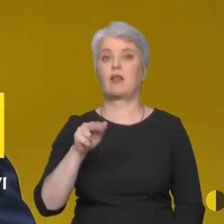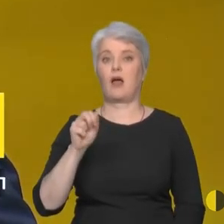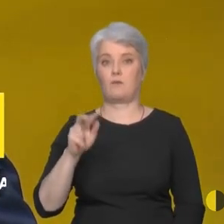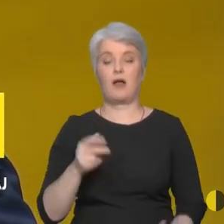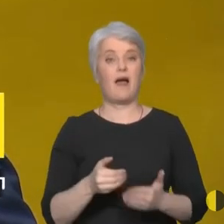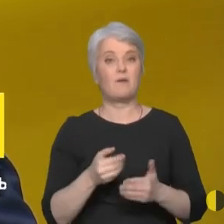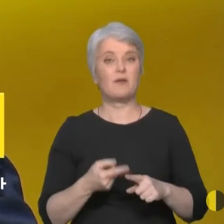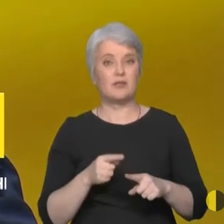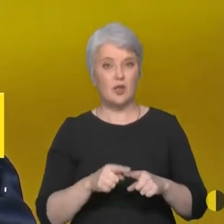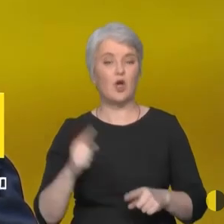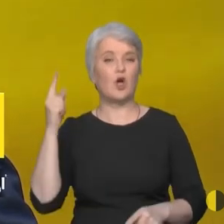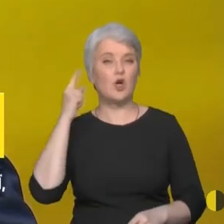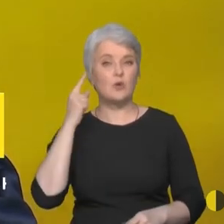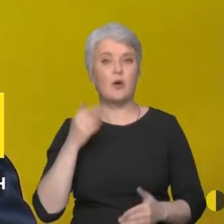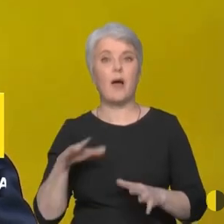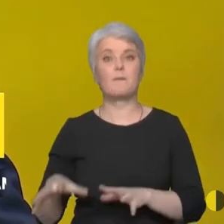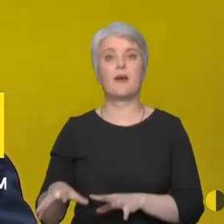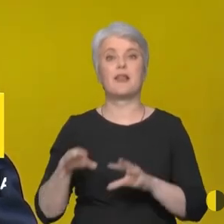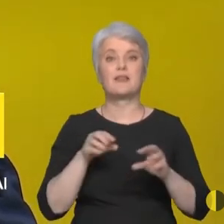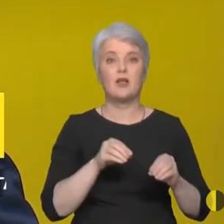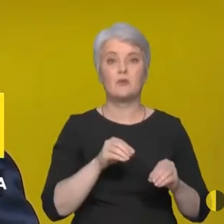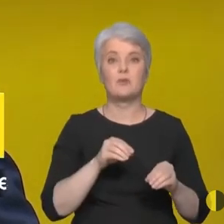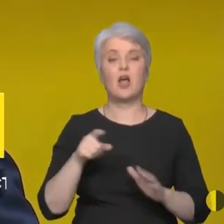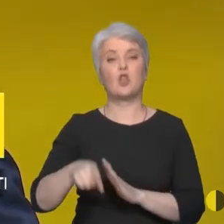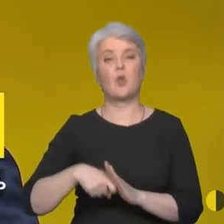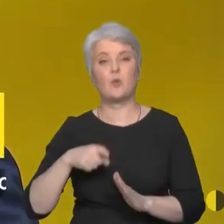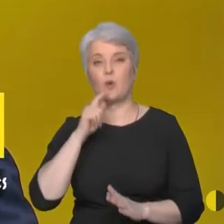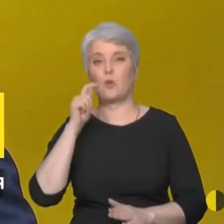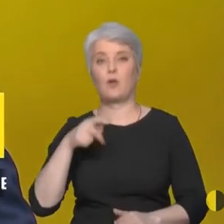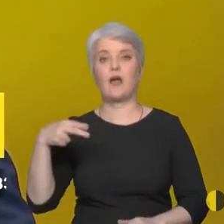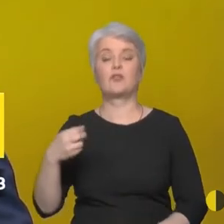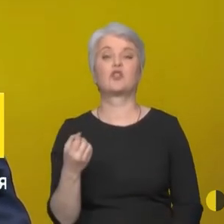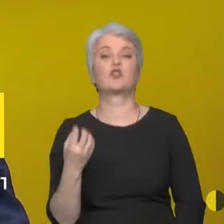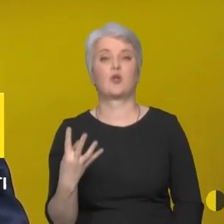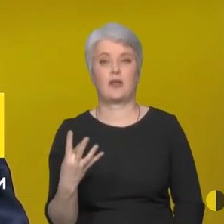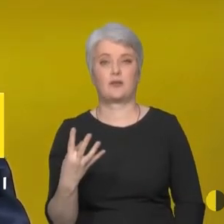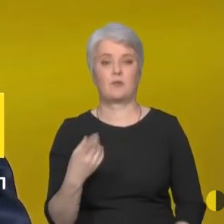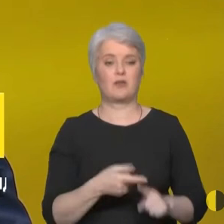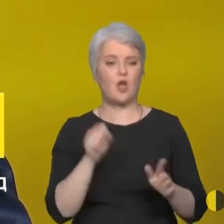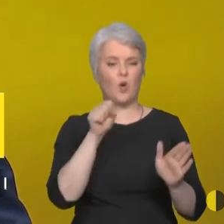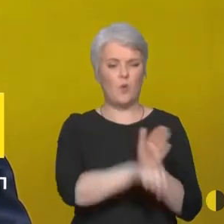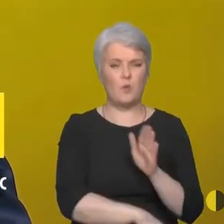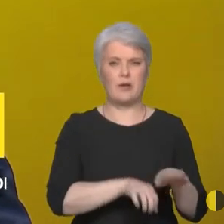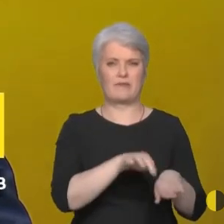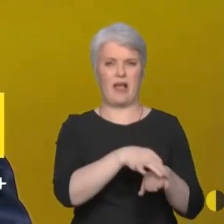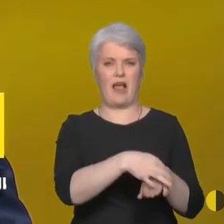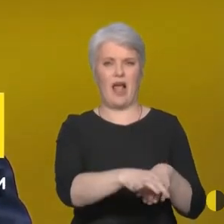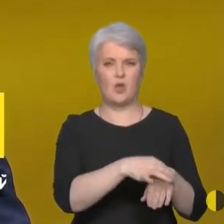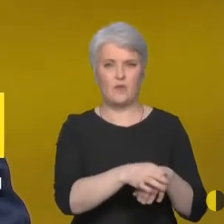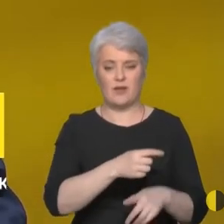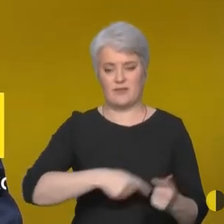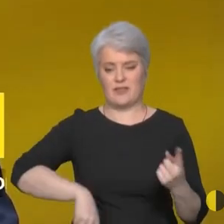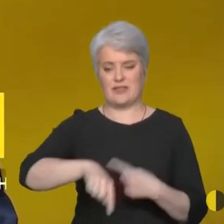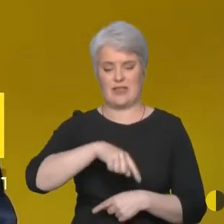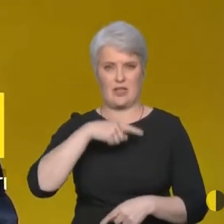Луганщини ще влітку 2014-го. Та практика вбивстви з катуваннями серед російських угруповань значно